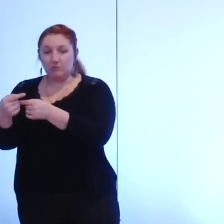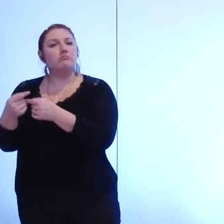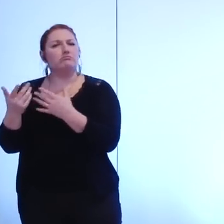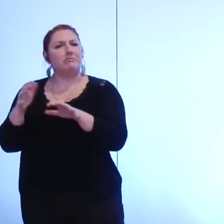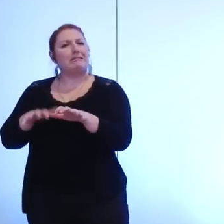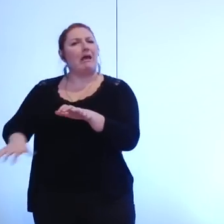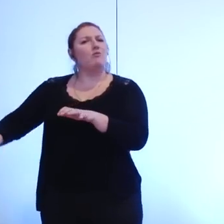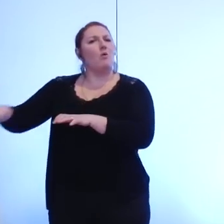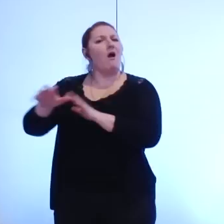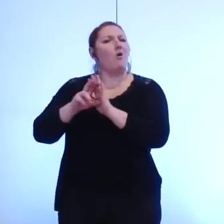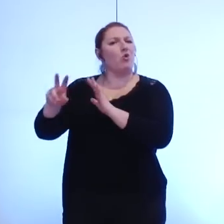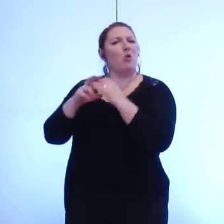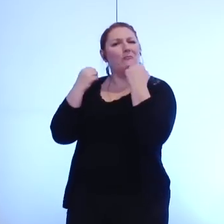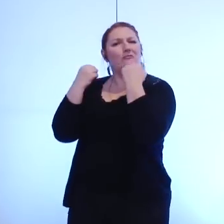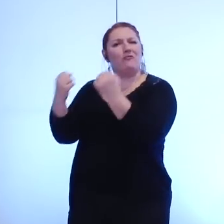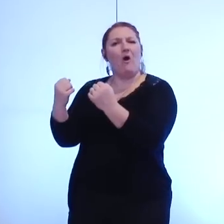territoire